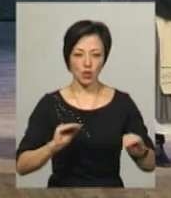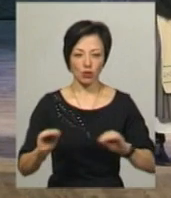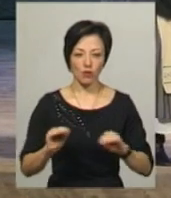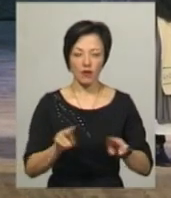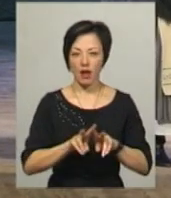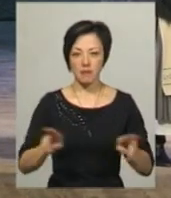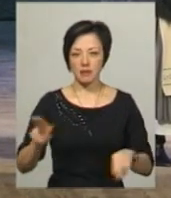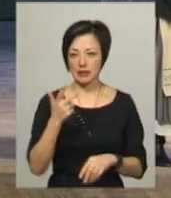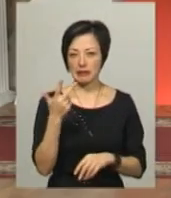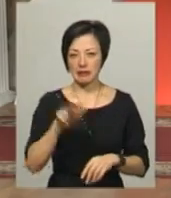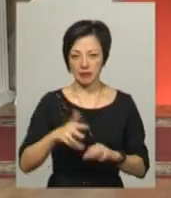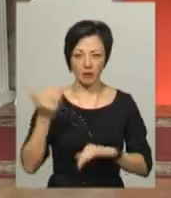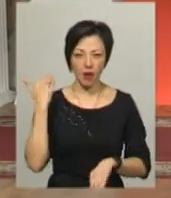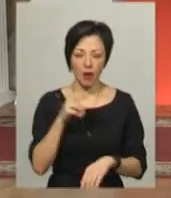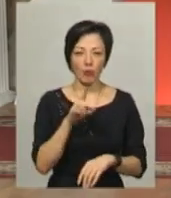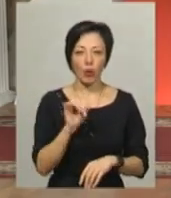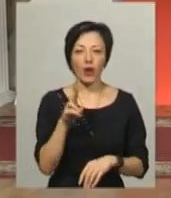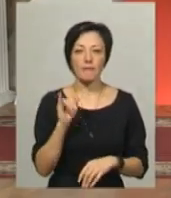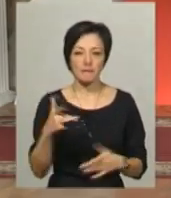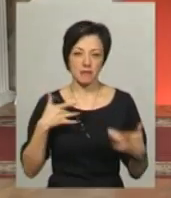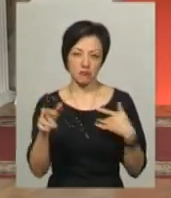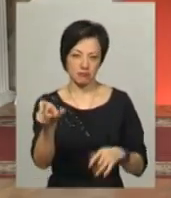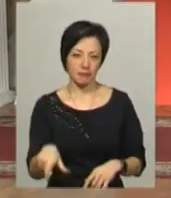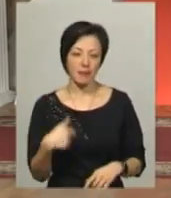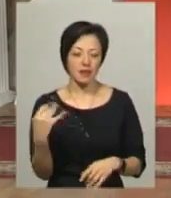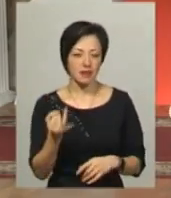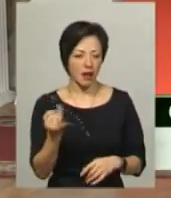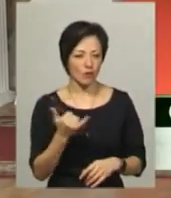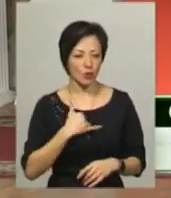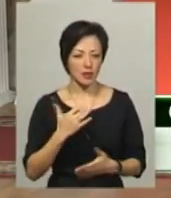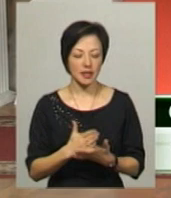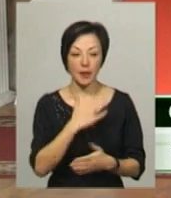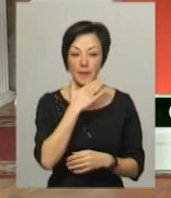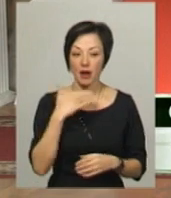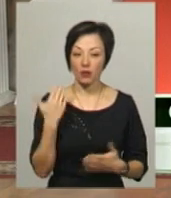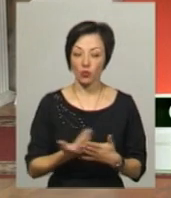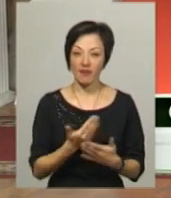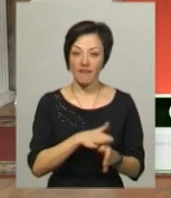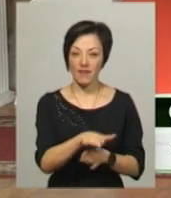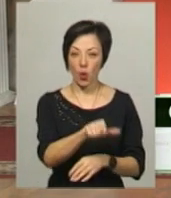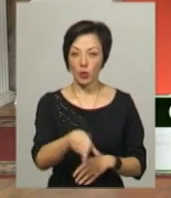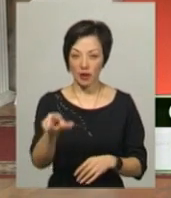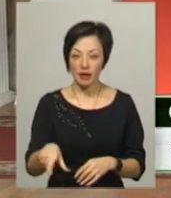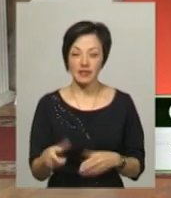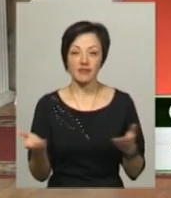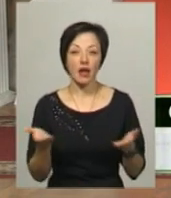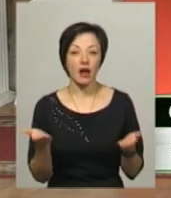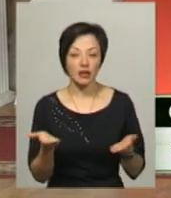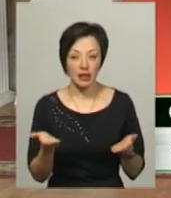попередніх, він грає Прокопа. Цікаво мені те, що в нас є багато нових виконавців, які